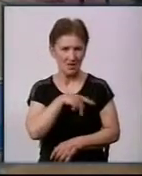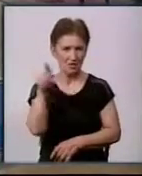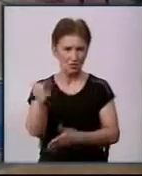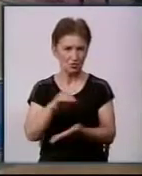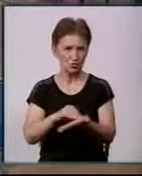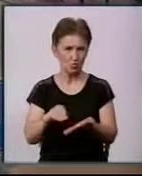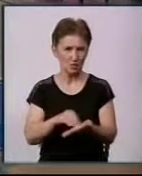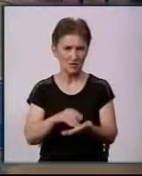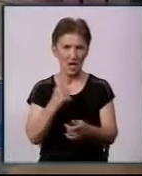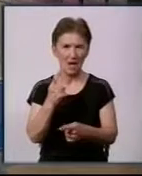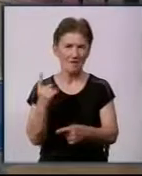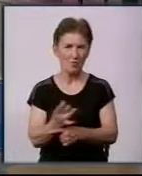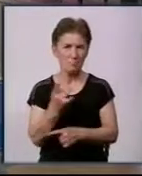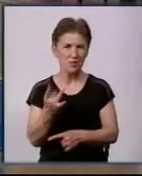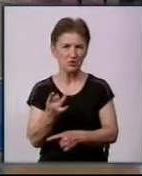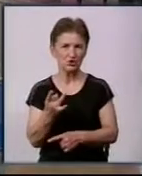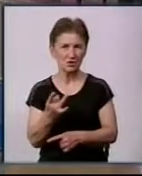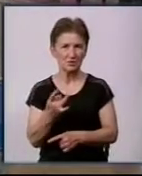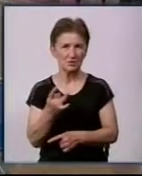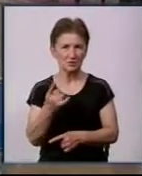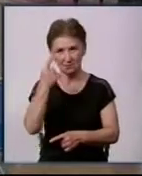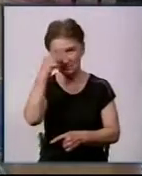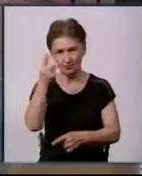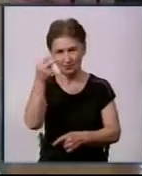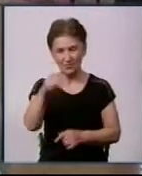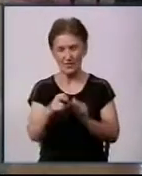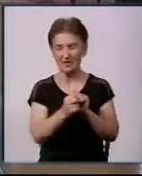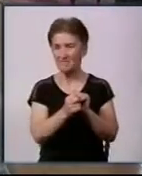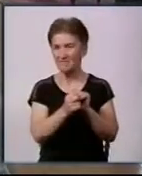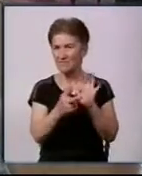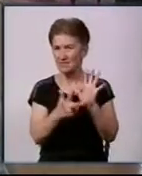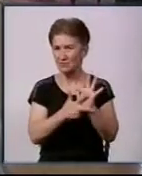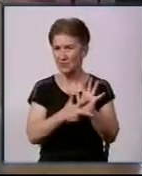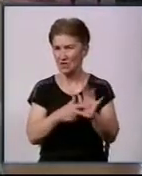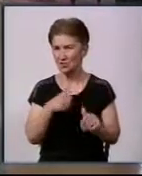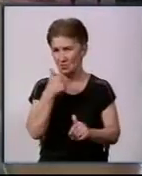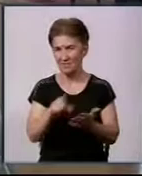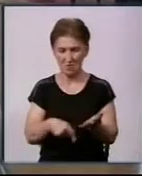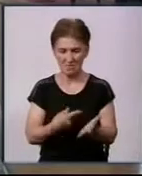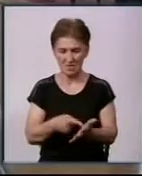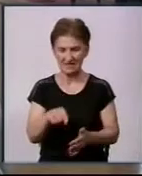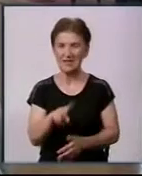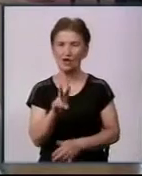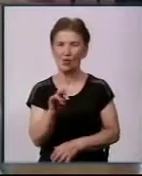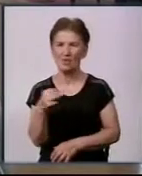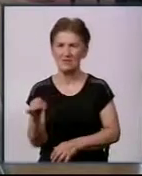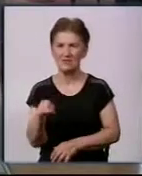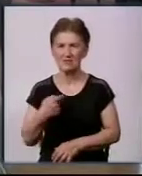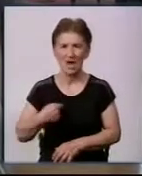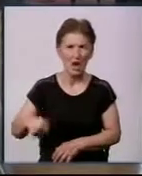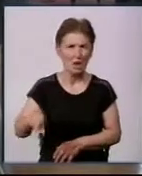міська премія, вперше запроваджена у 2018 році у місті Кропивницькому. Ми